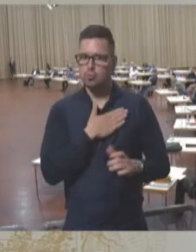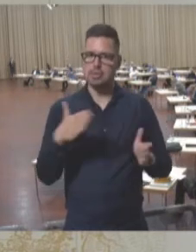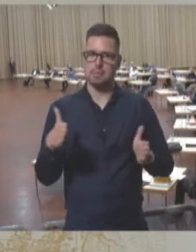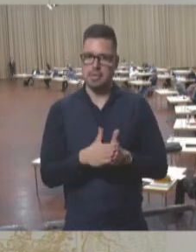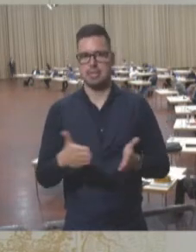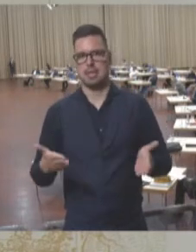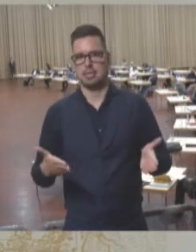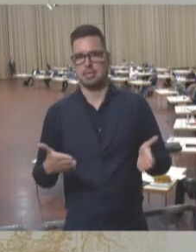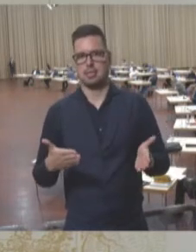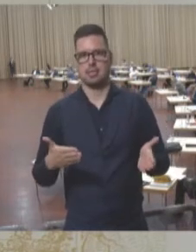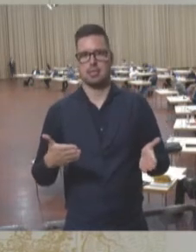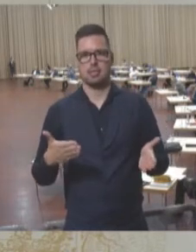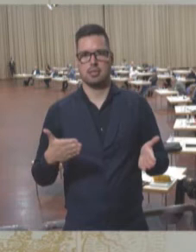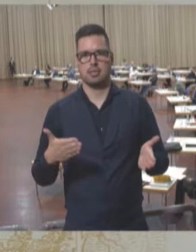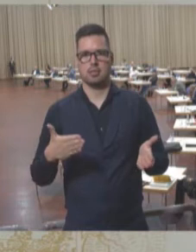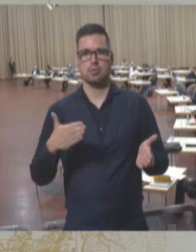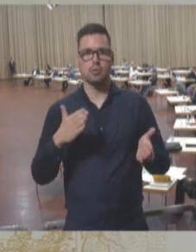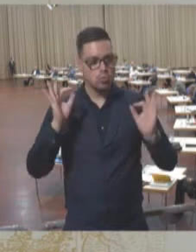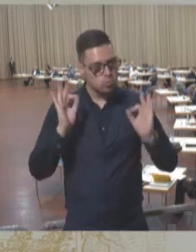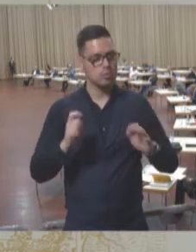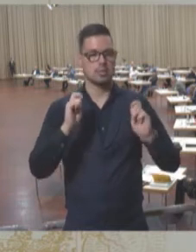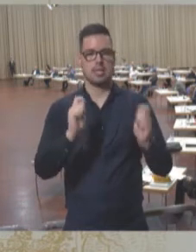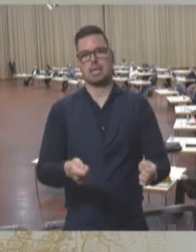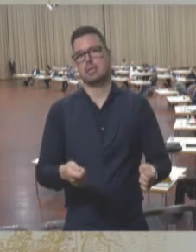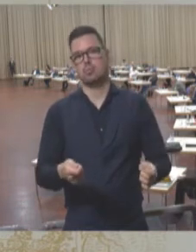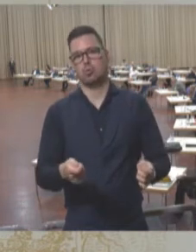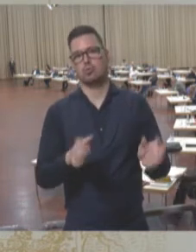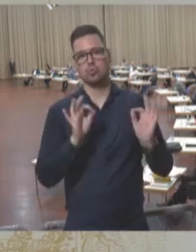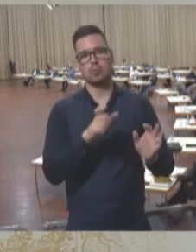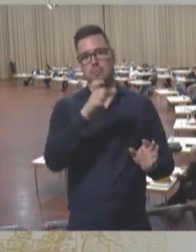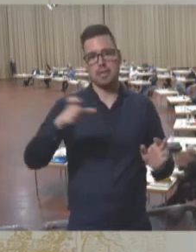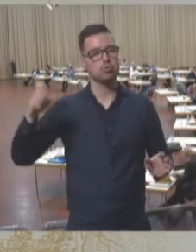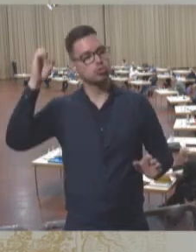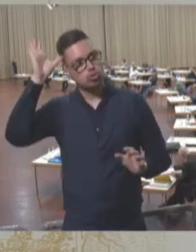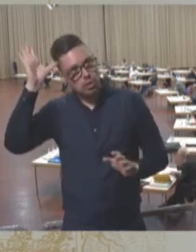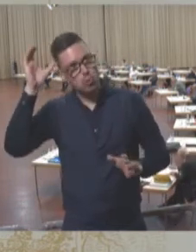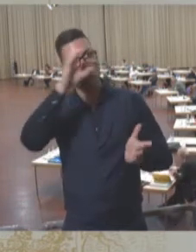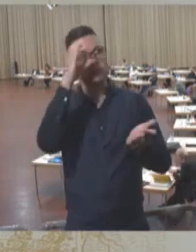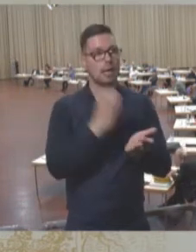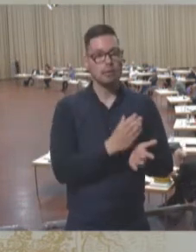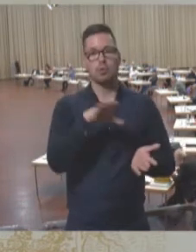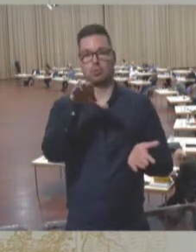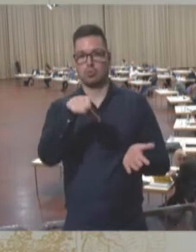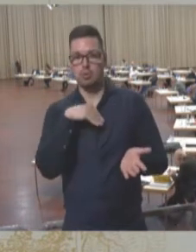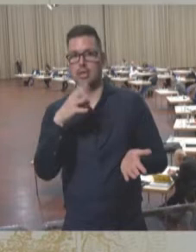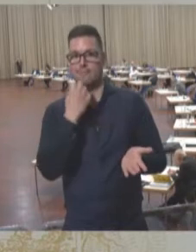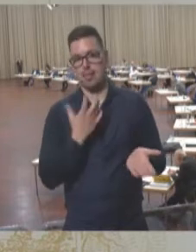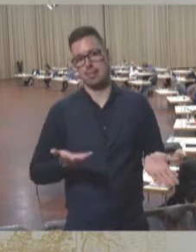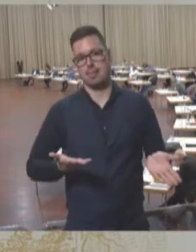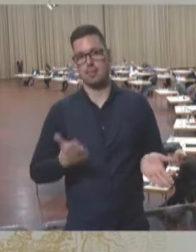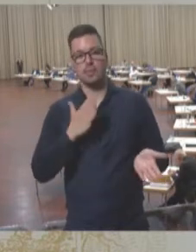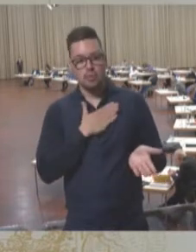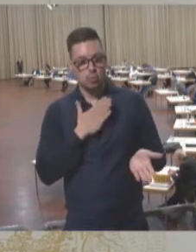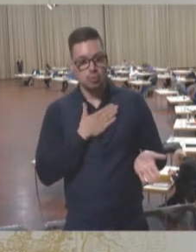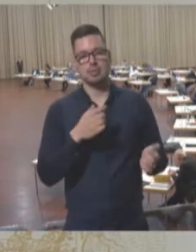Partei. Und wir bieten Ihnen ein sehr gutes Angebot an Personen, die kompetent Verantwortung übernehmen möchten. Und